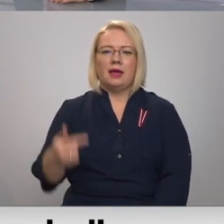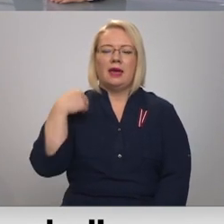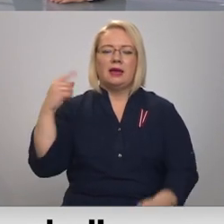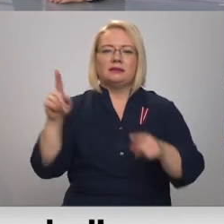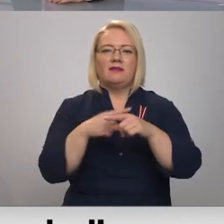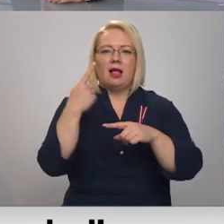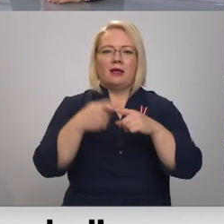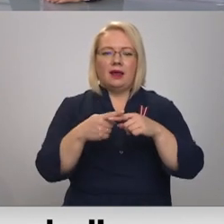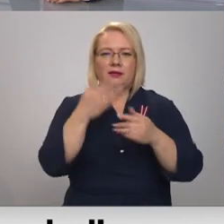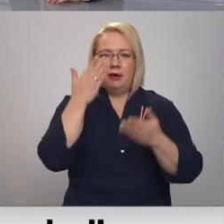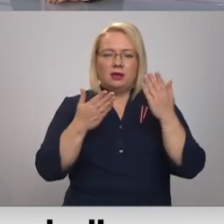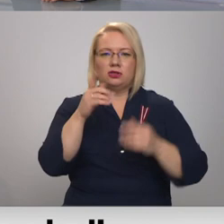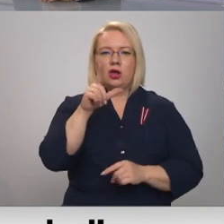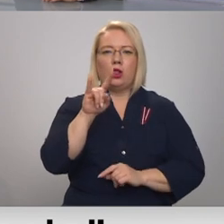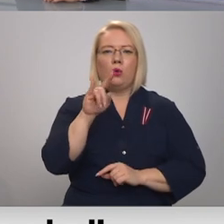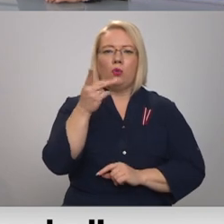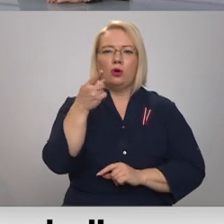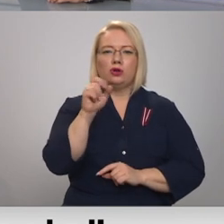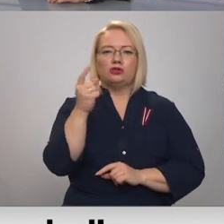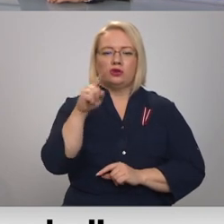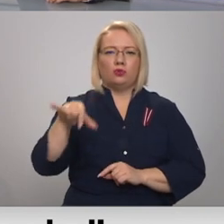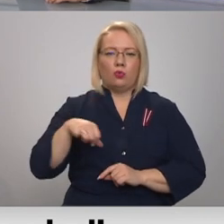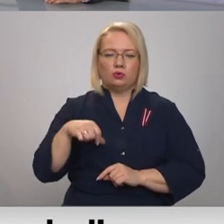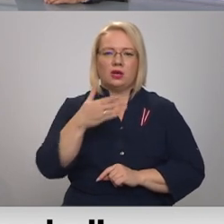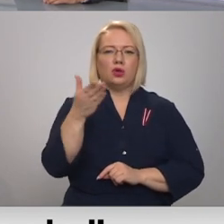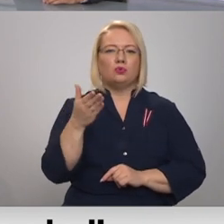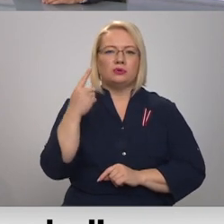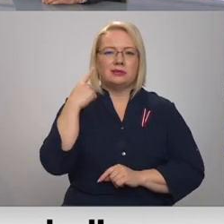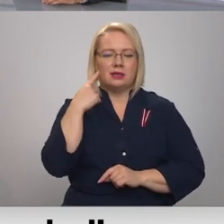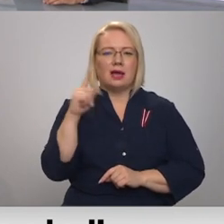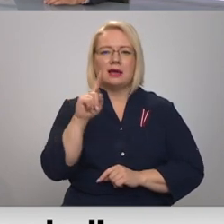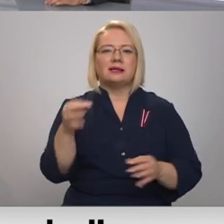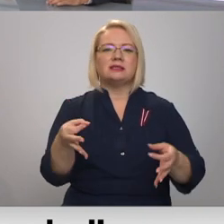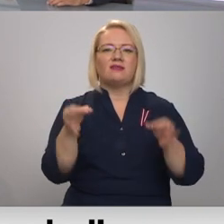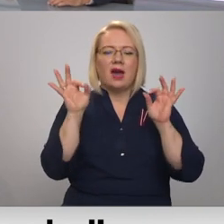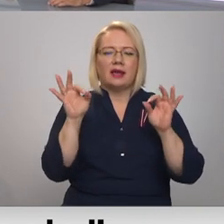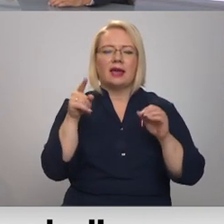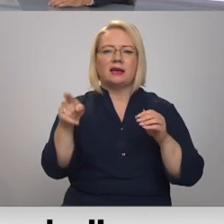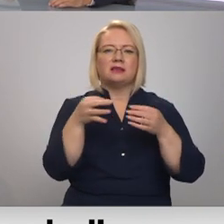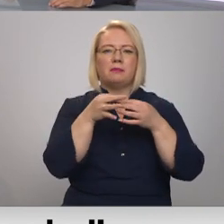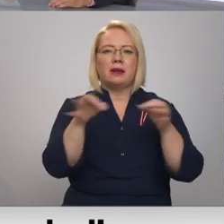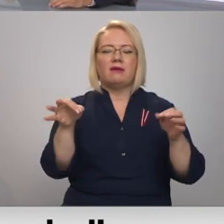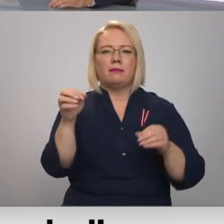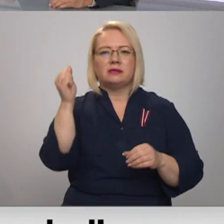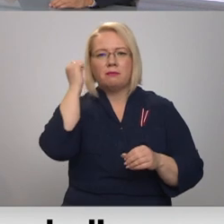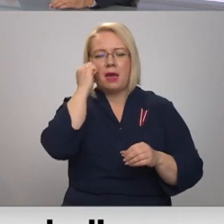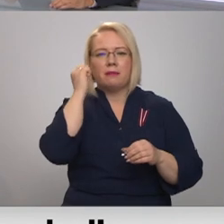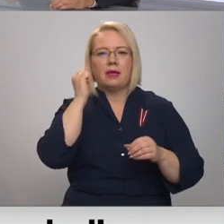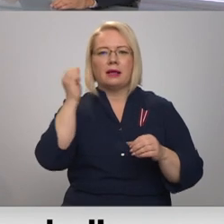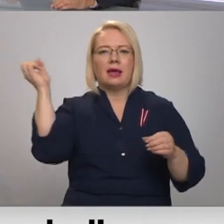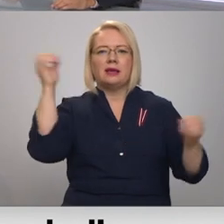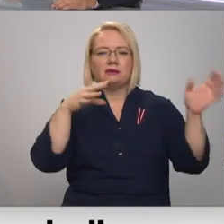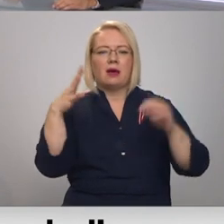vēlreiz, ja jūs mūs dzirdat, ko jūs saskatāt kā nozīmīgāko šajā brīvis piemnieku izgaismošanā. Kāpēc tas